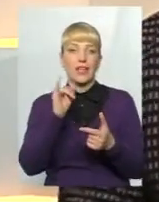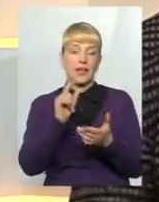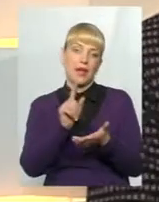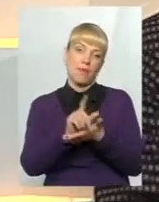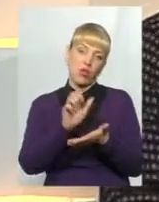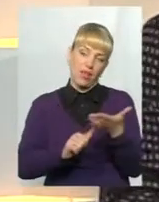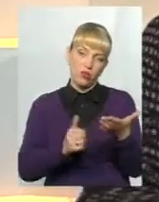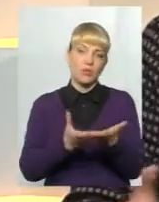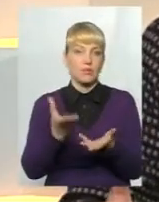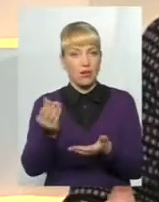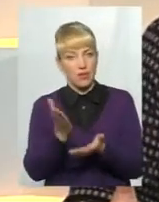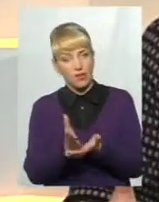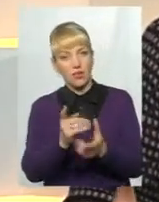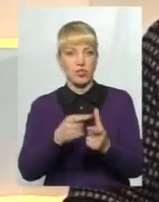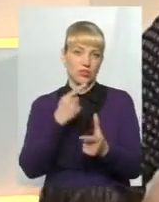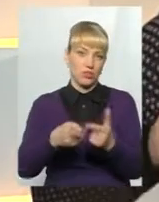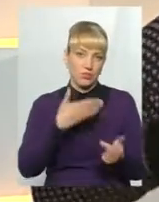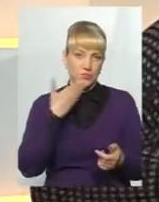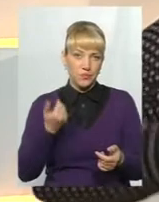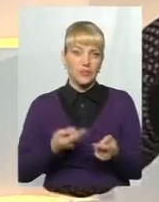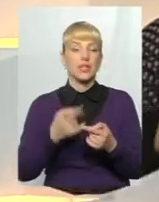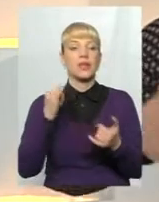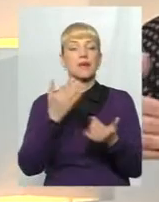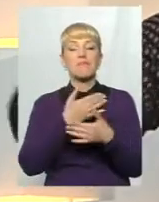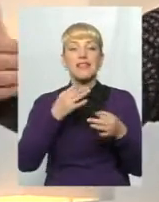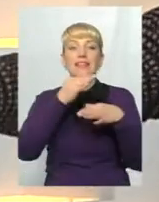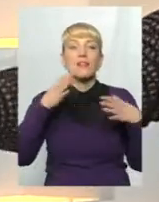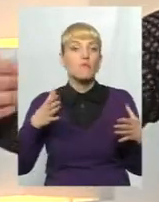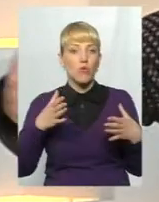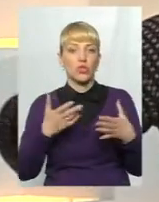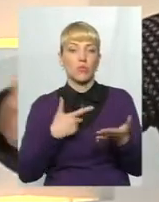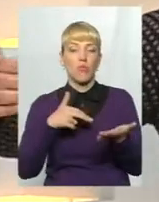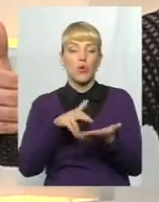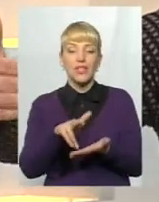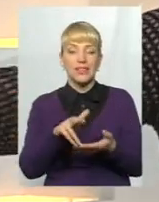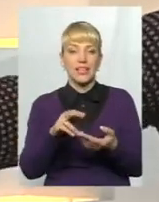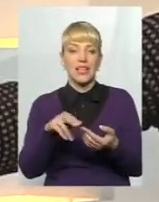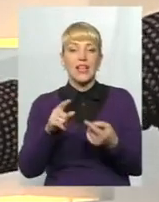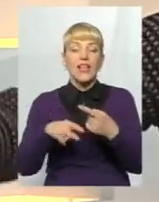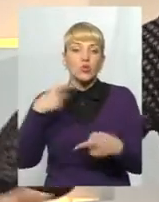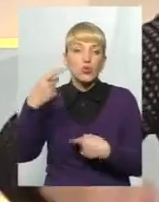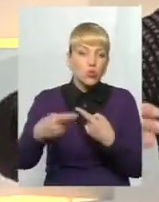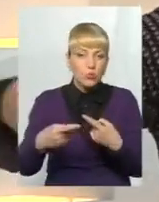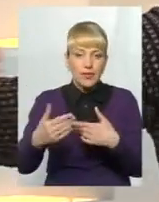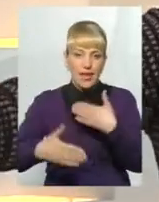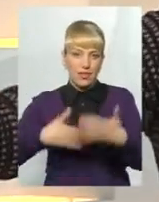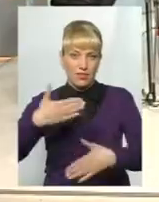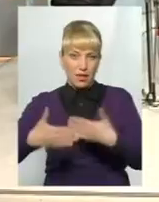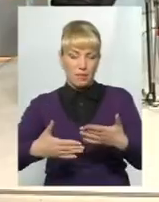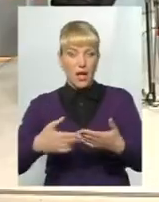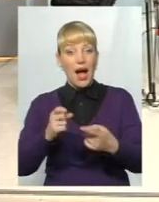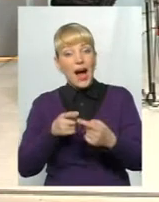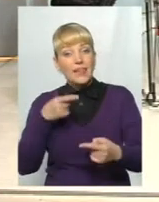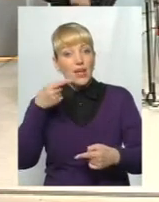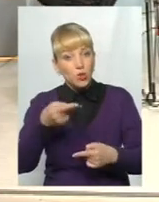Допоки немає цієї відповіді, ми не можемо йти до наступного етапу. А наступний